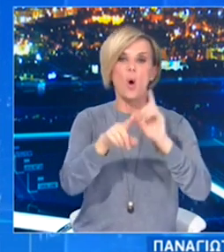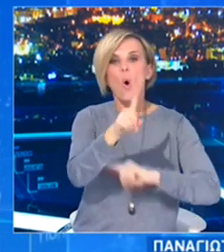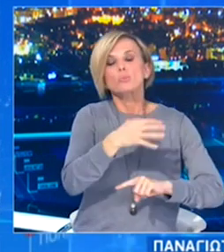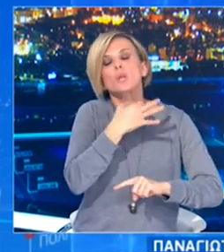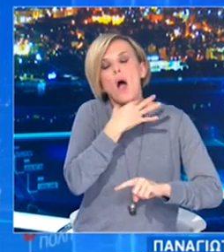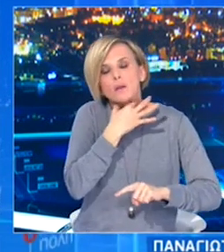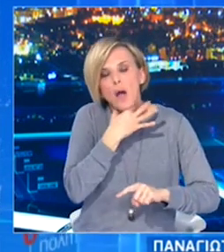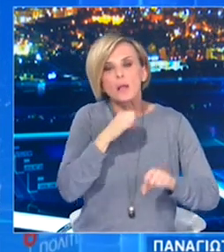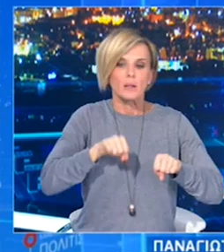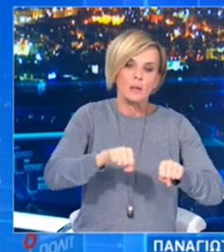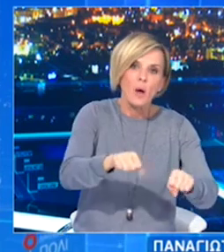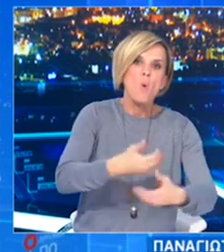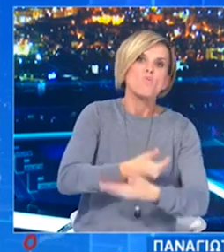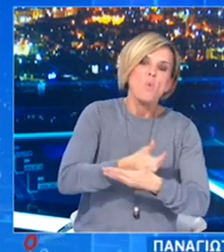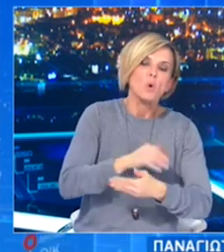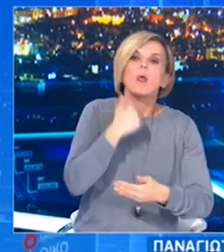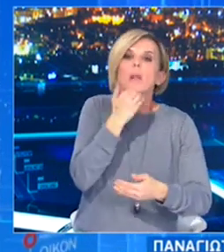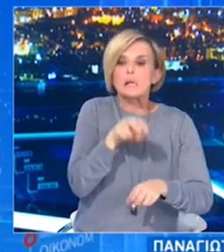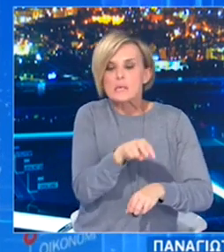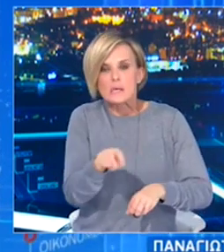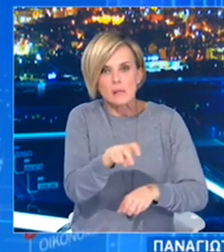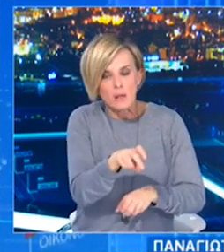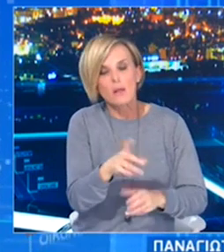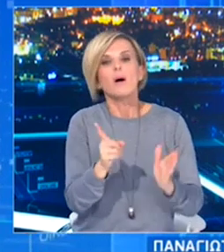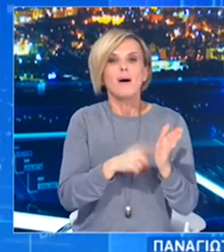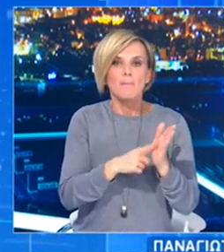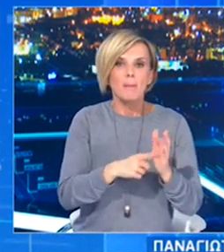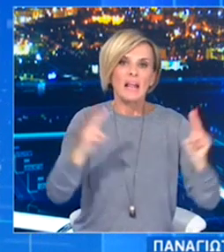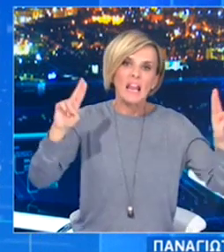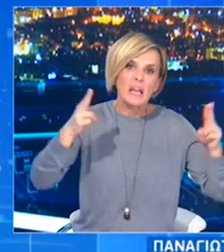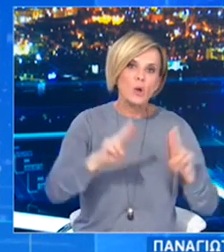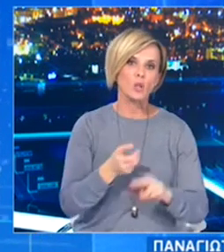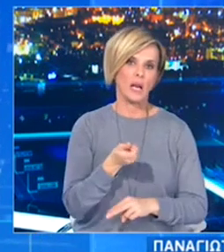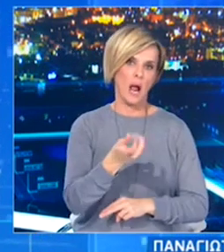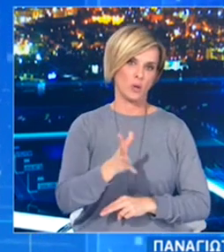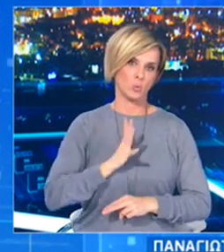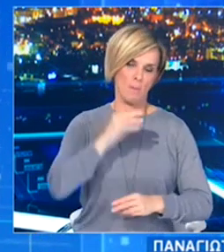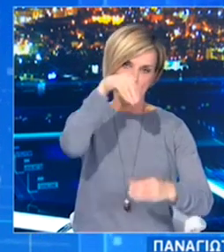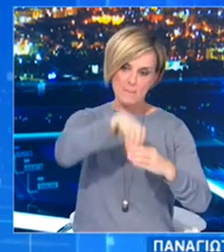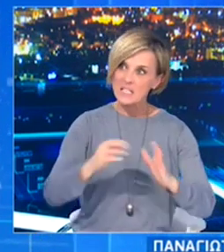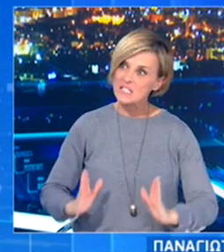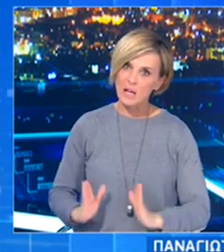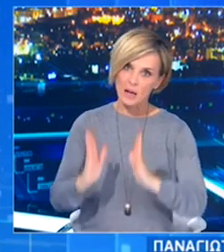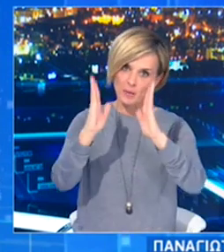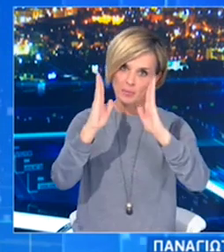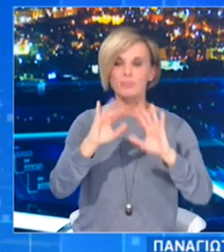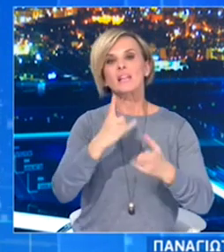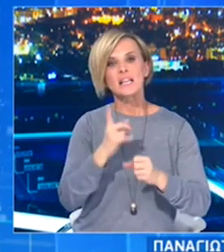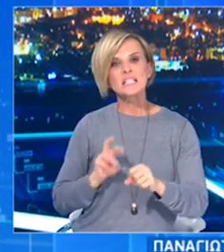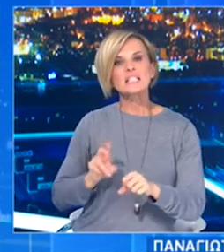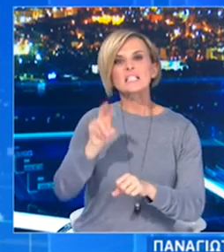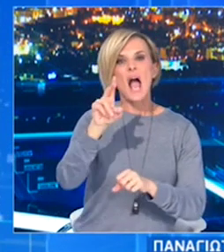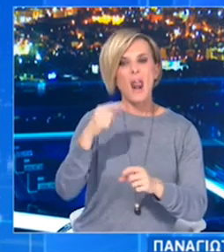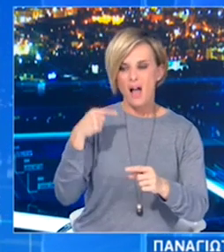πληρότητα σε σχέση με το πετρώπινο όριο θα πρέπει να είναι της τάξης του 40%. Σε περίπτωση ύπαρξης κυλιόμενων κλιμάκων,